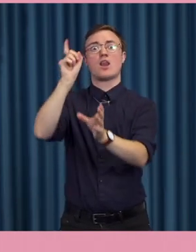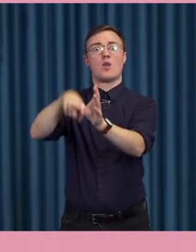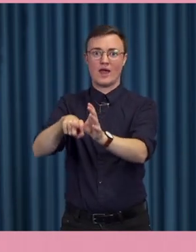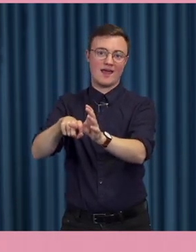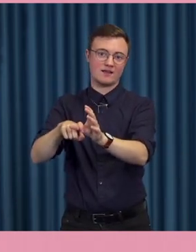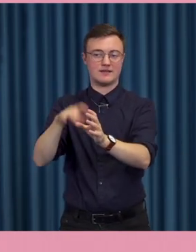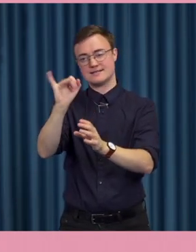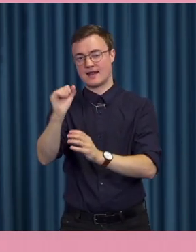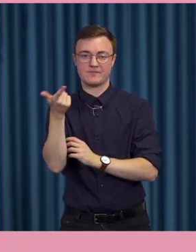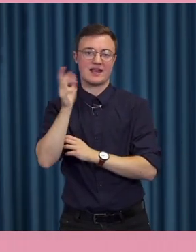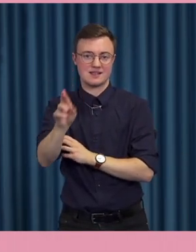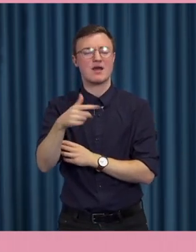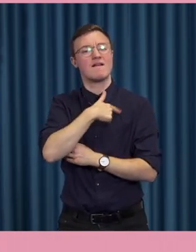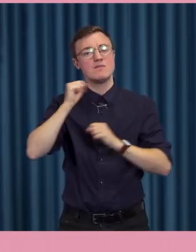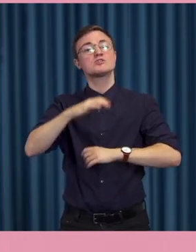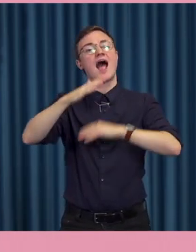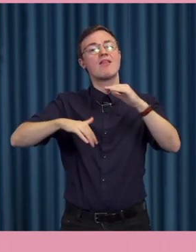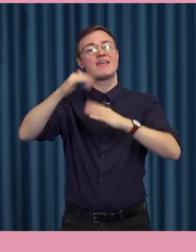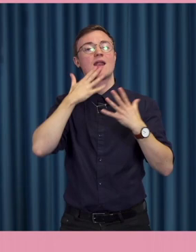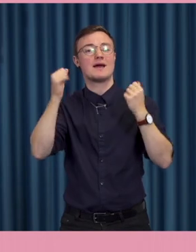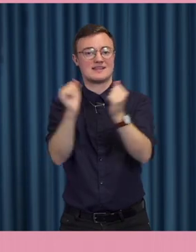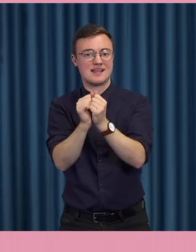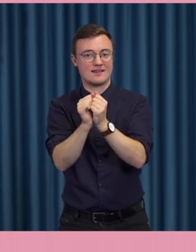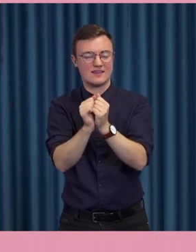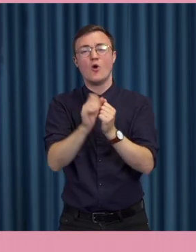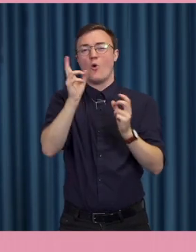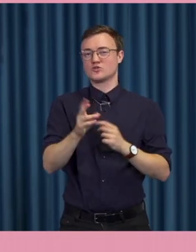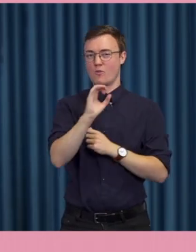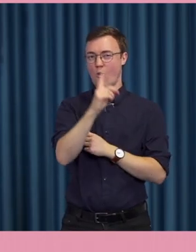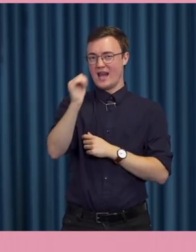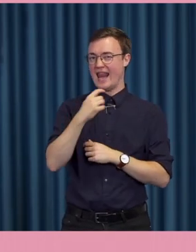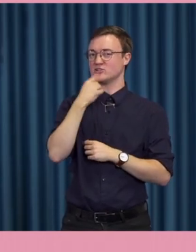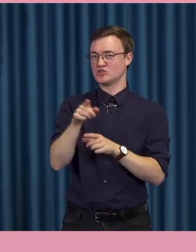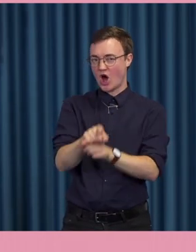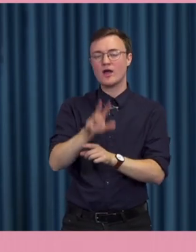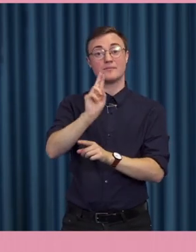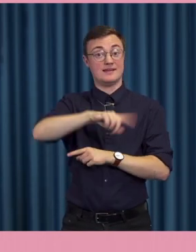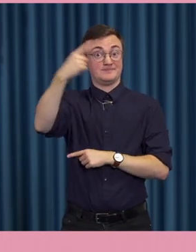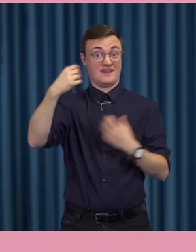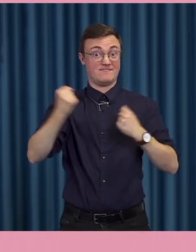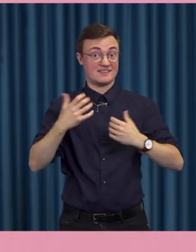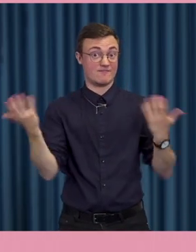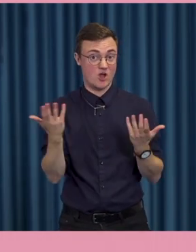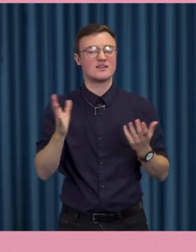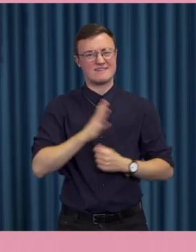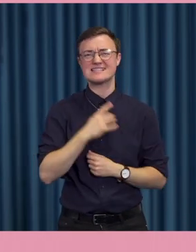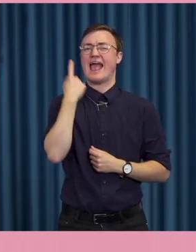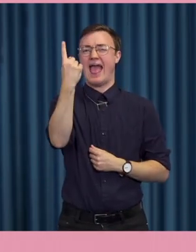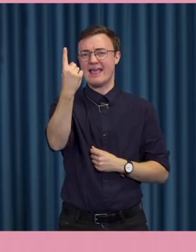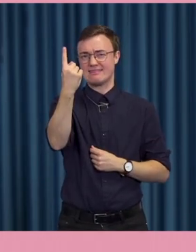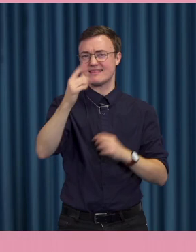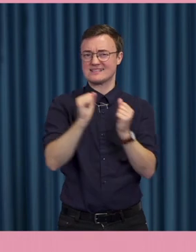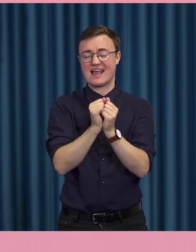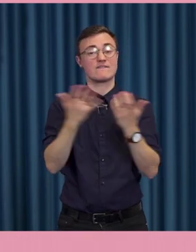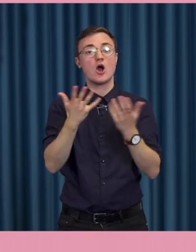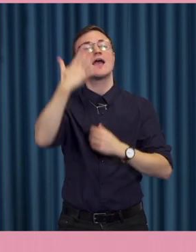hantera det här. Och då kommer vi tillbaka till det som föregående talare sa på slutet. Det absolut viktigaste. Det finns bara ett enda botemedel och det är